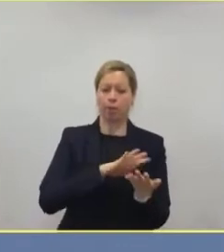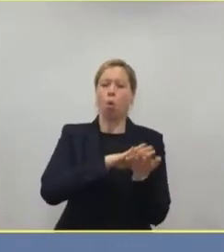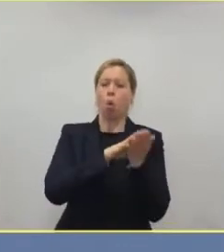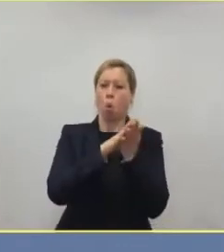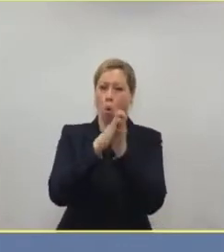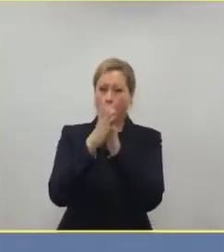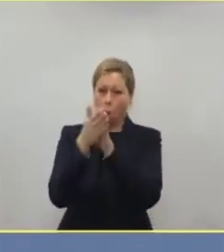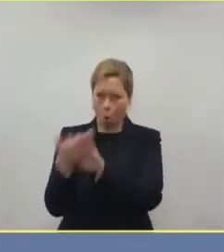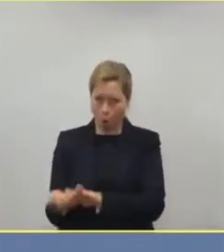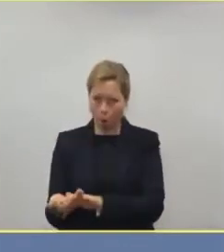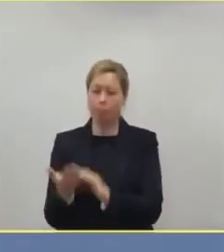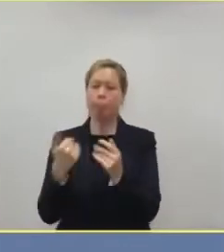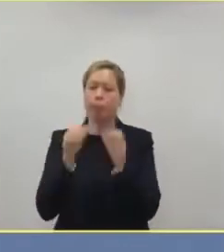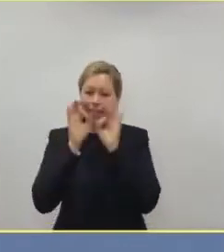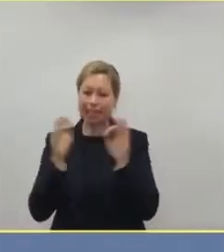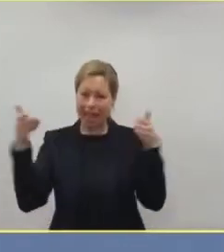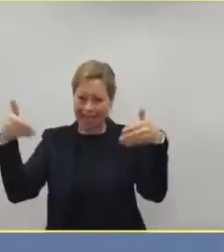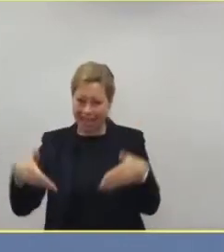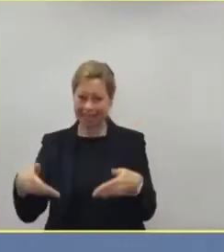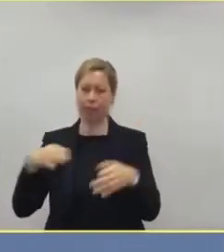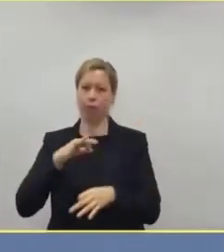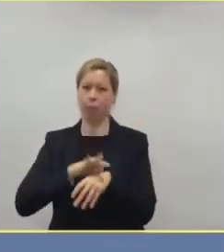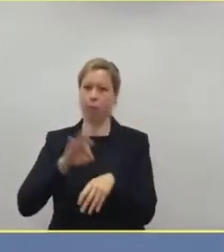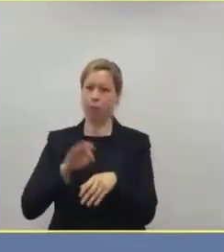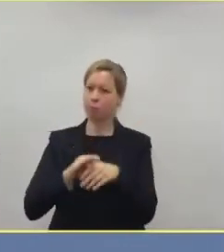Sicht, intensivmedizinischer Sicht, dringend benötigen.